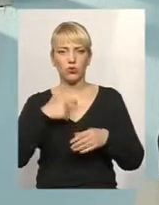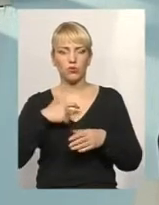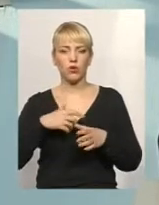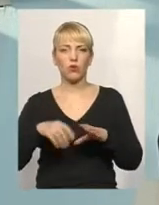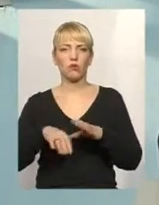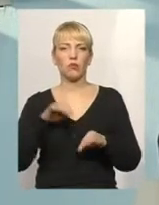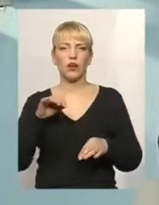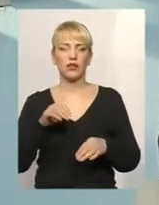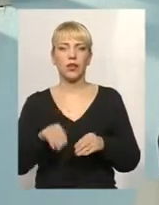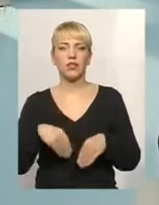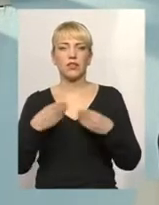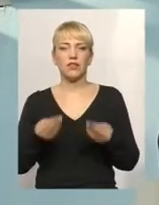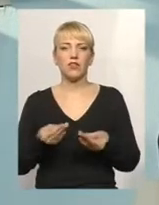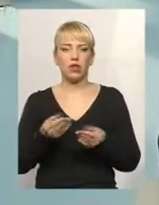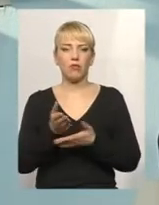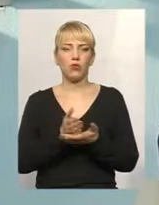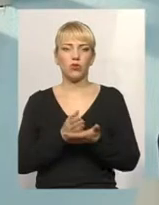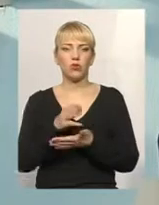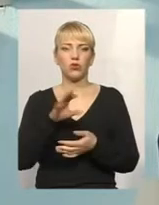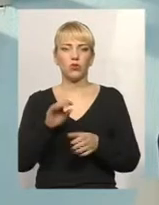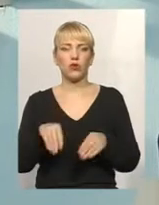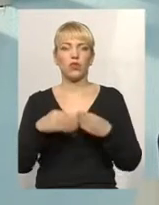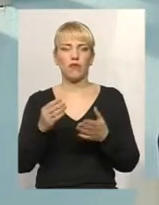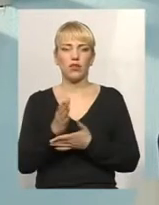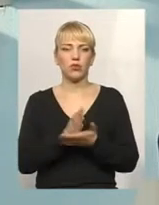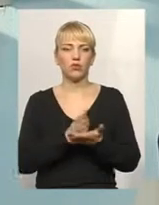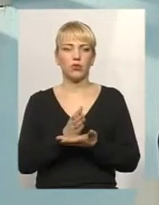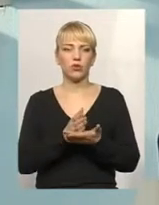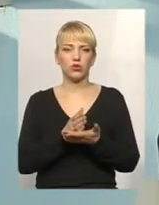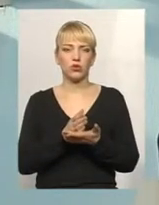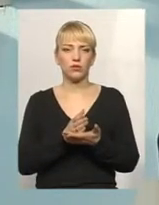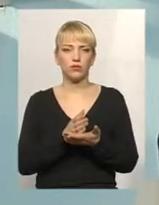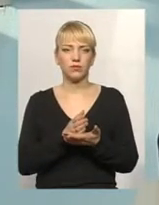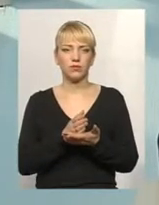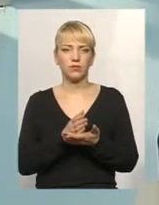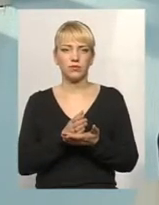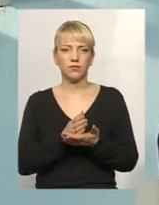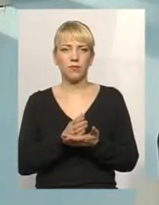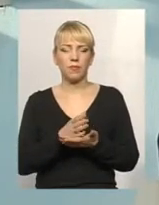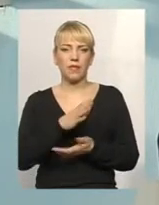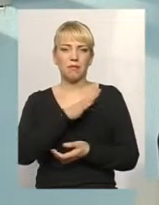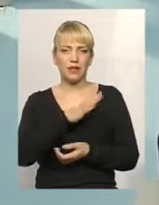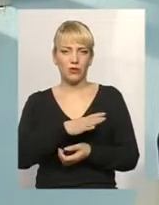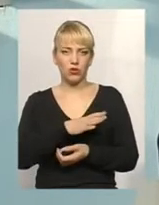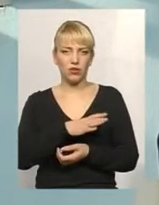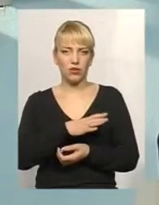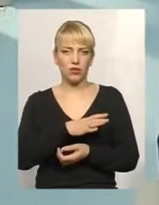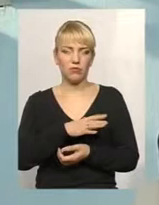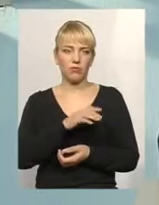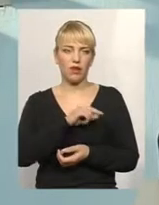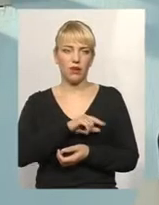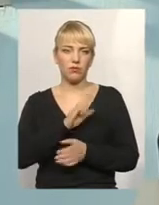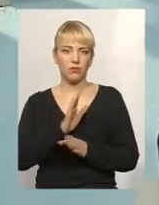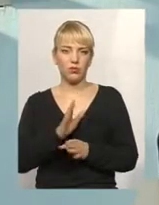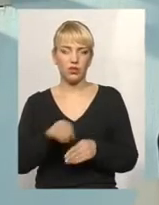надавача послуг, значить надавач послуг, як кажуть, в принудітельному характері,